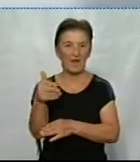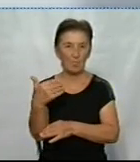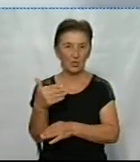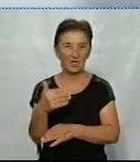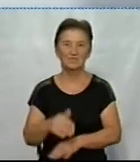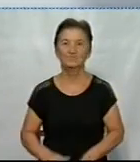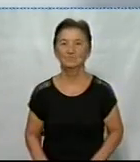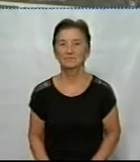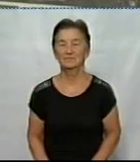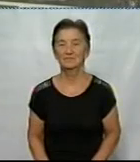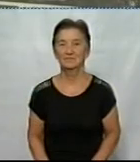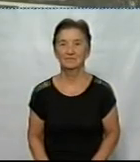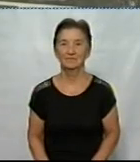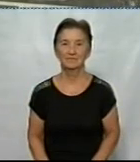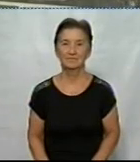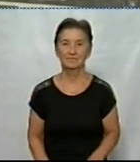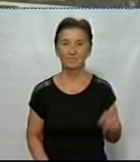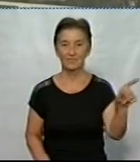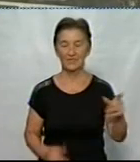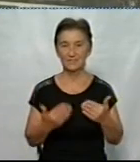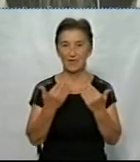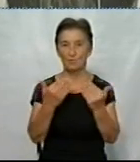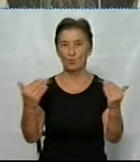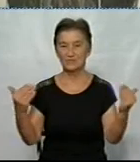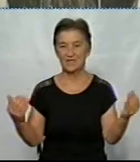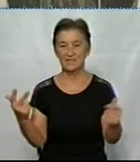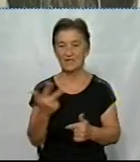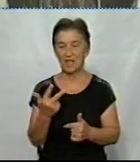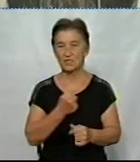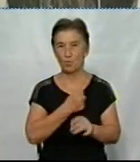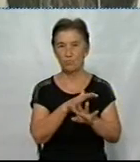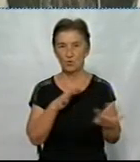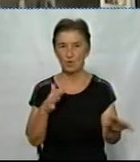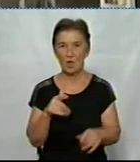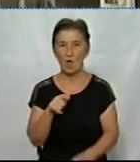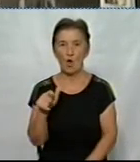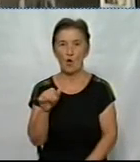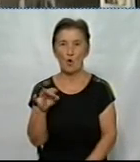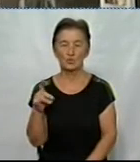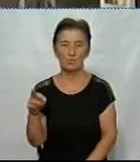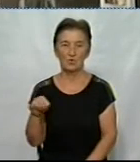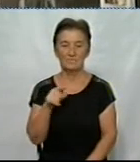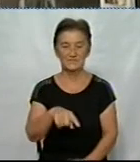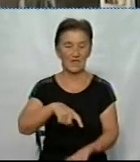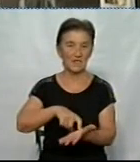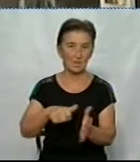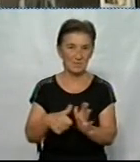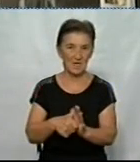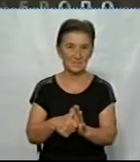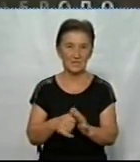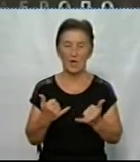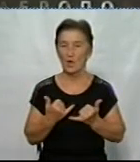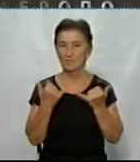розповість. Це музей 3-го полку спецпризначення ім. Сатослава Хороброго. Усій кімнаті музей-експозиція